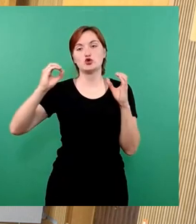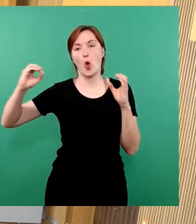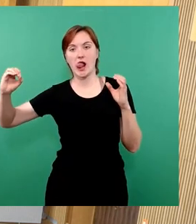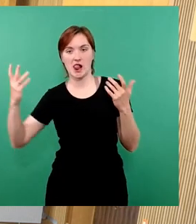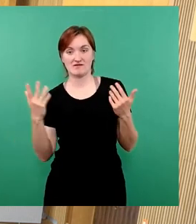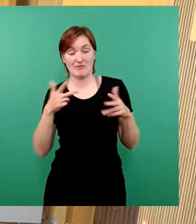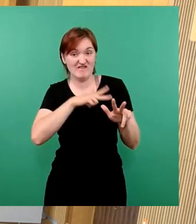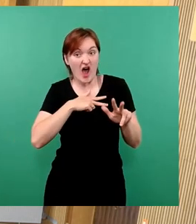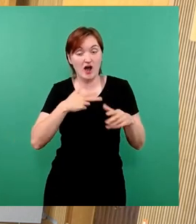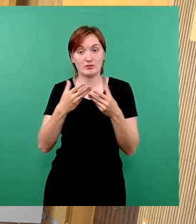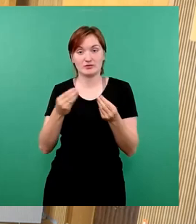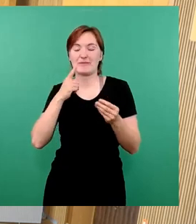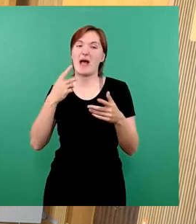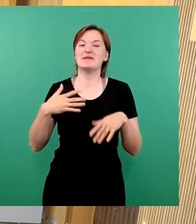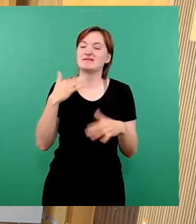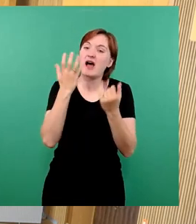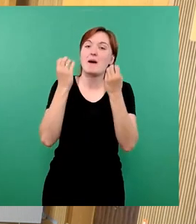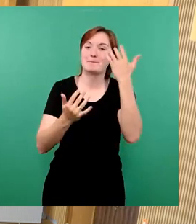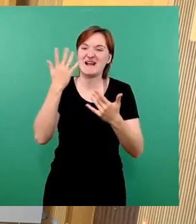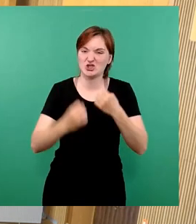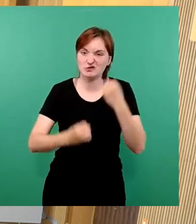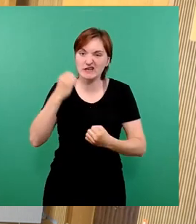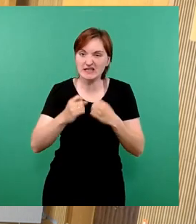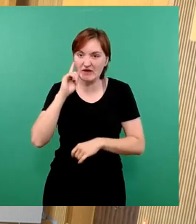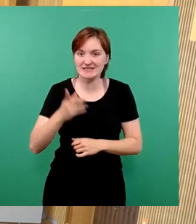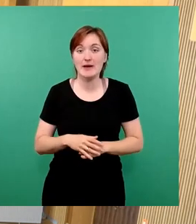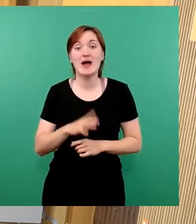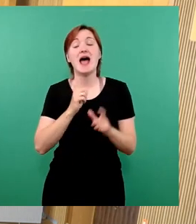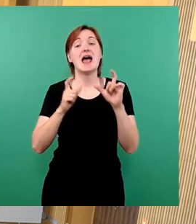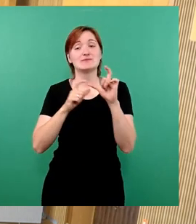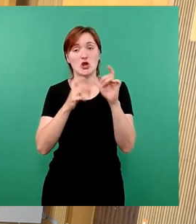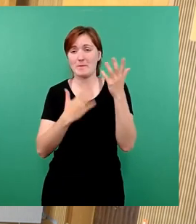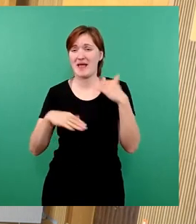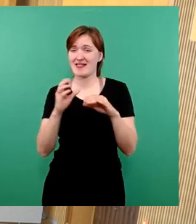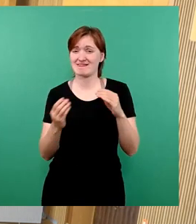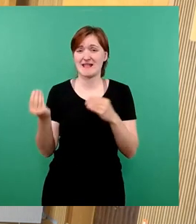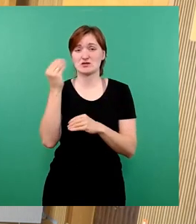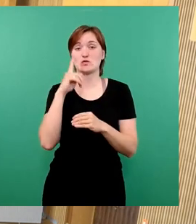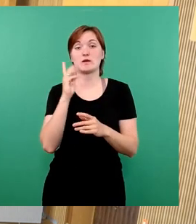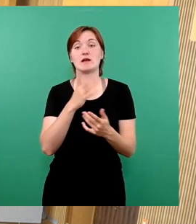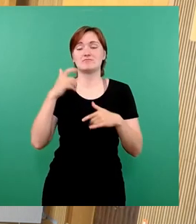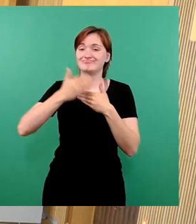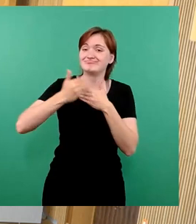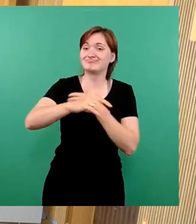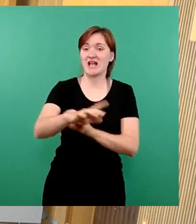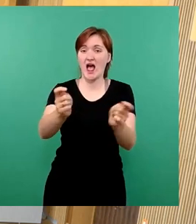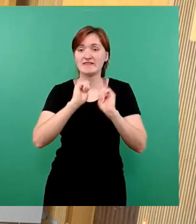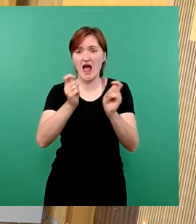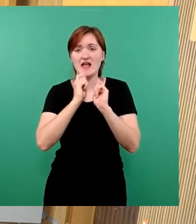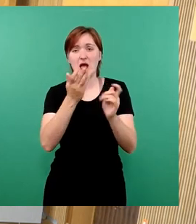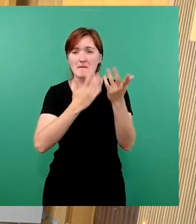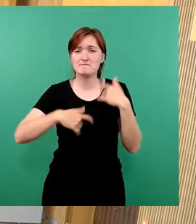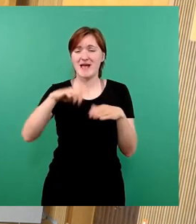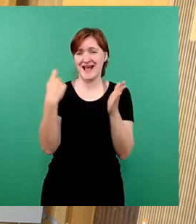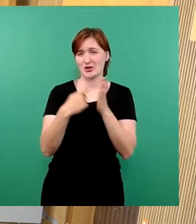Mathematik ist damit unter ein bisschen kompliziert. Die SPD setzt noch einen drauf. Im Wochentag kommen neue Anträge mit jeweils deutlichen Mehrkosten, ohne